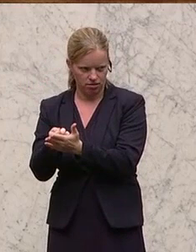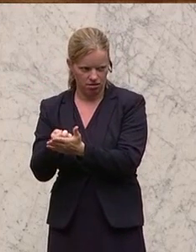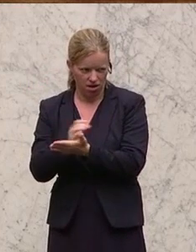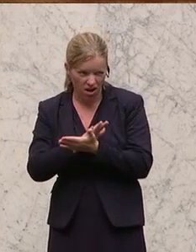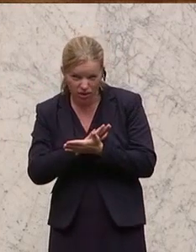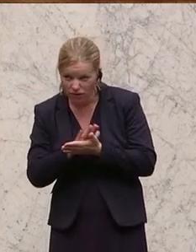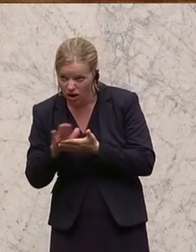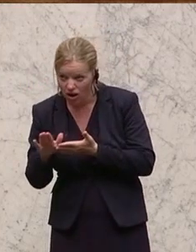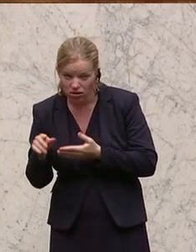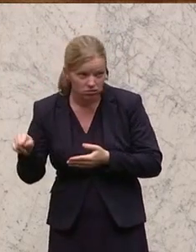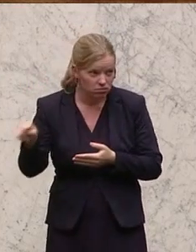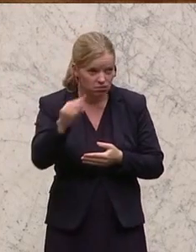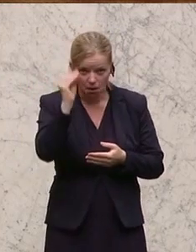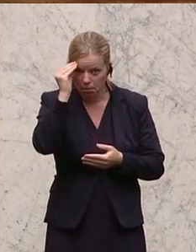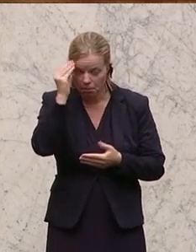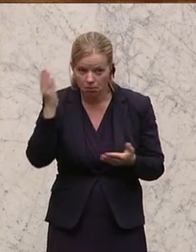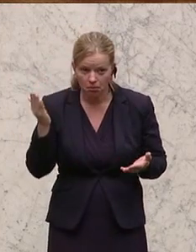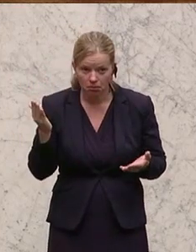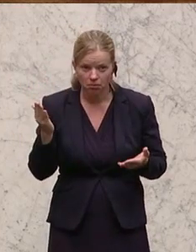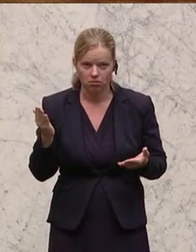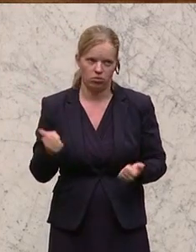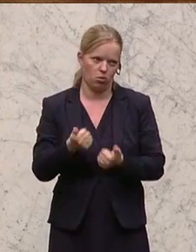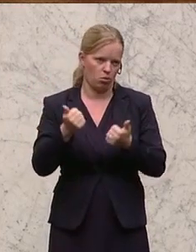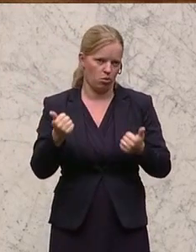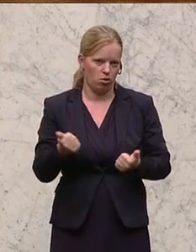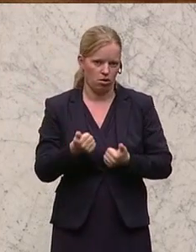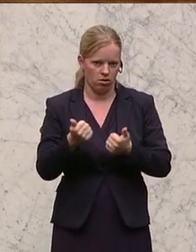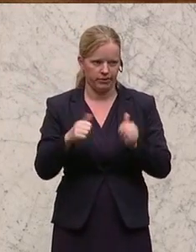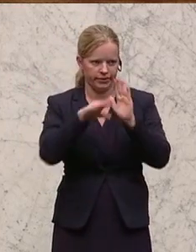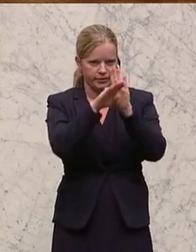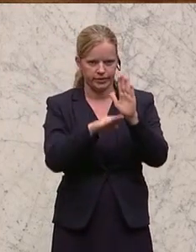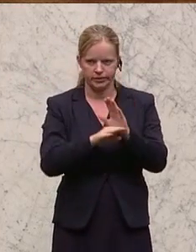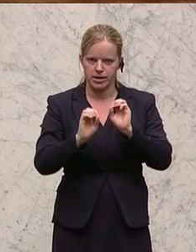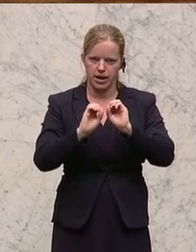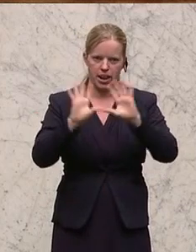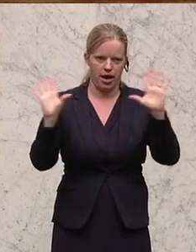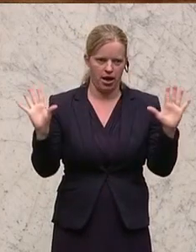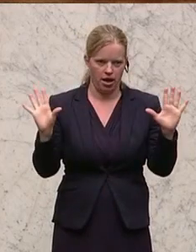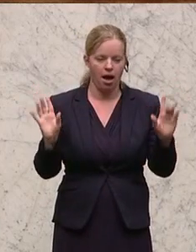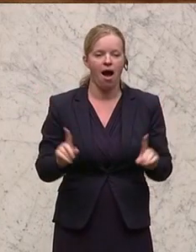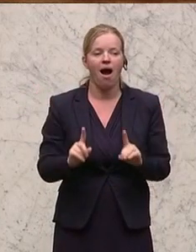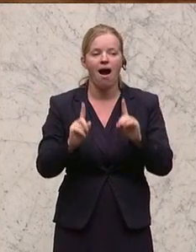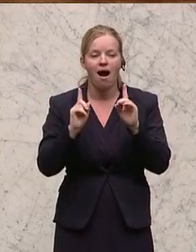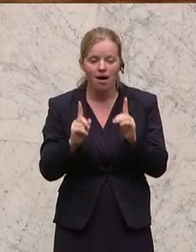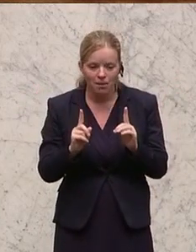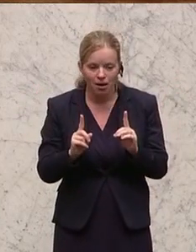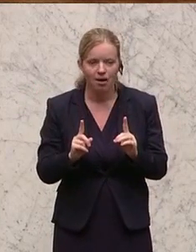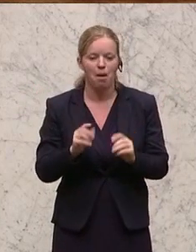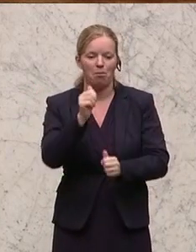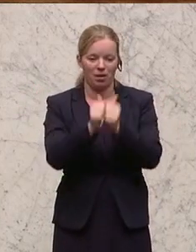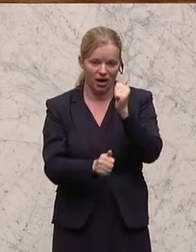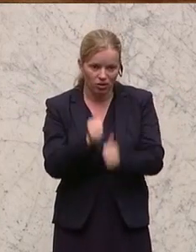oder? Ich glaube, alle haben sich gedacht, wirklich toll, was wir da für ein durchdachtes Gesetz haben. Und da wird das natürlich dann unterschiedlich berechnet.